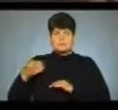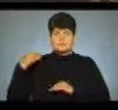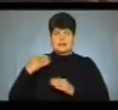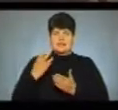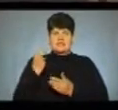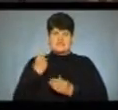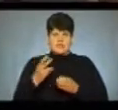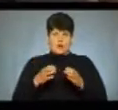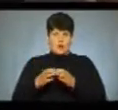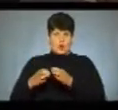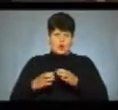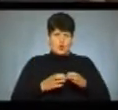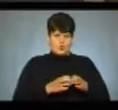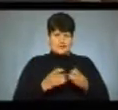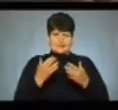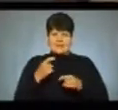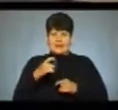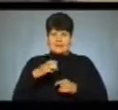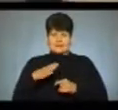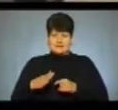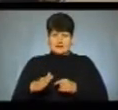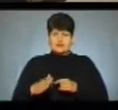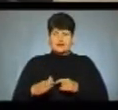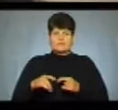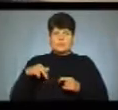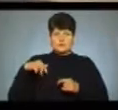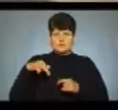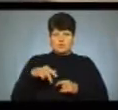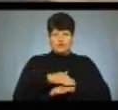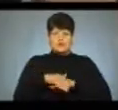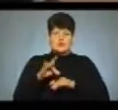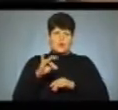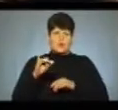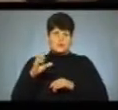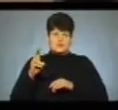колони. І буквально за кілька хвилин вони рушать до вулиці Руської.